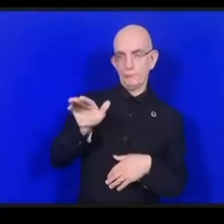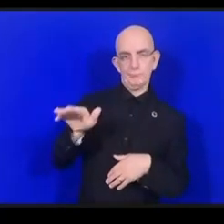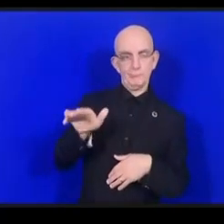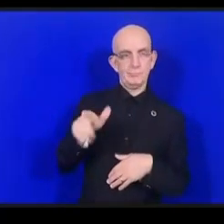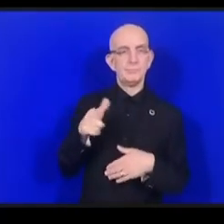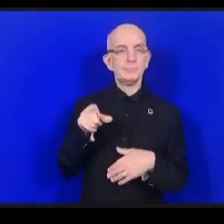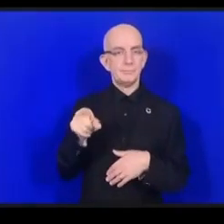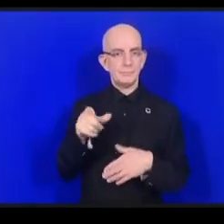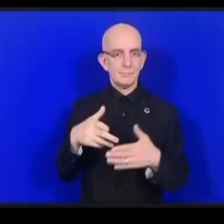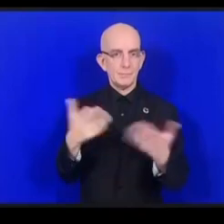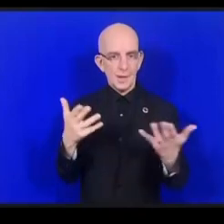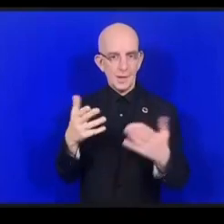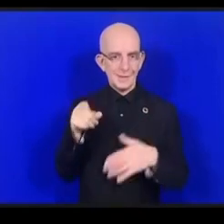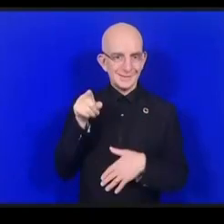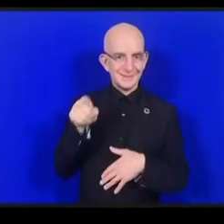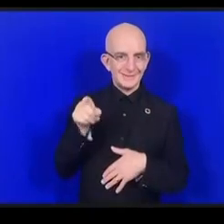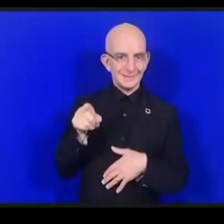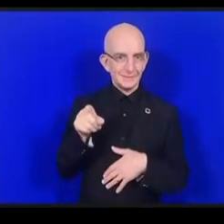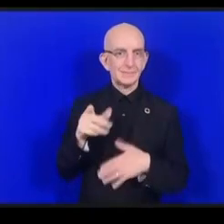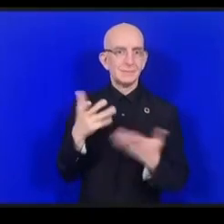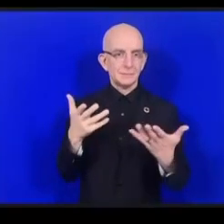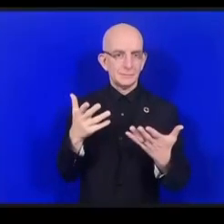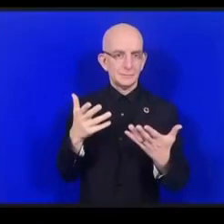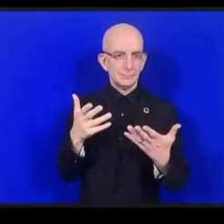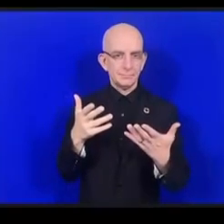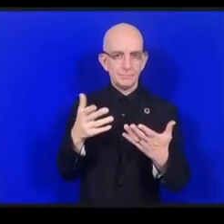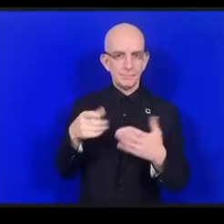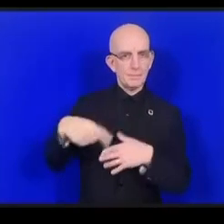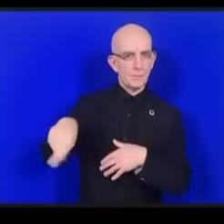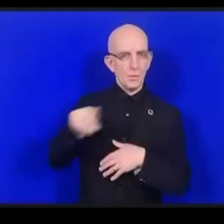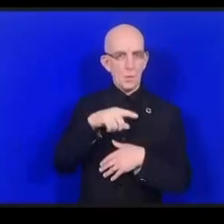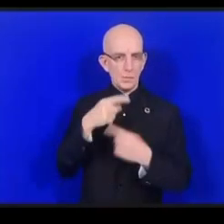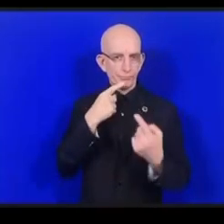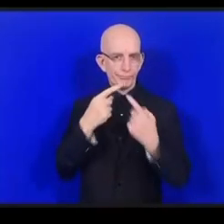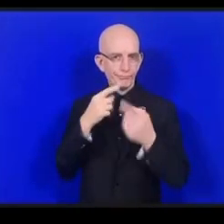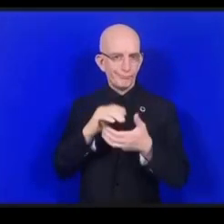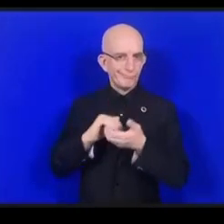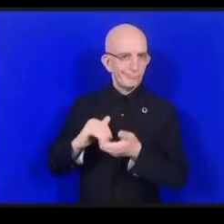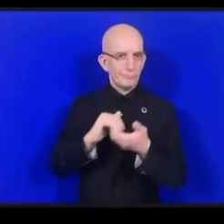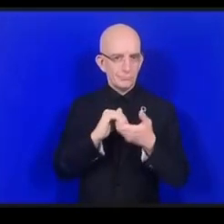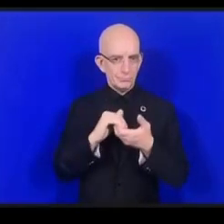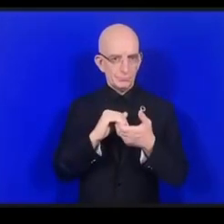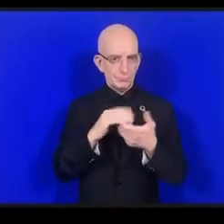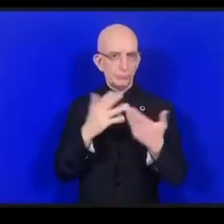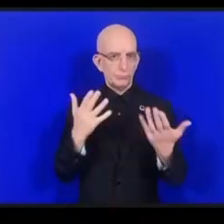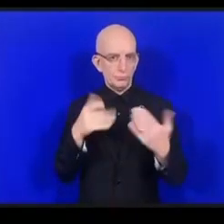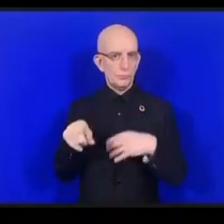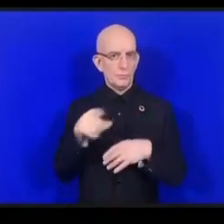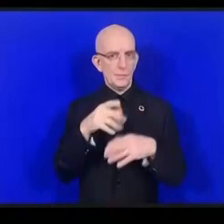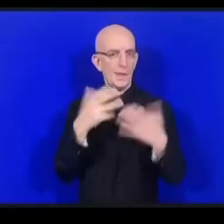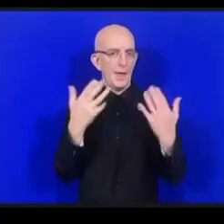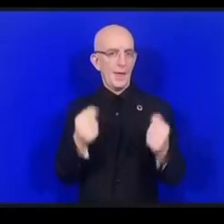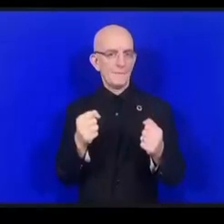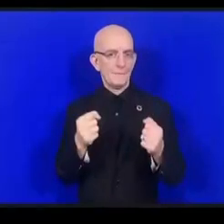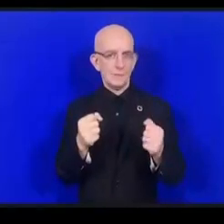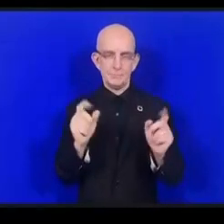أربع أسابيع مضت إذن الآن أود أن أعطيكم الفرصة